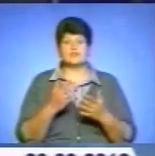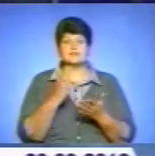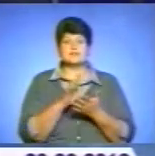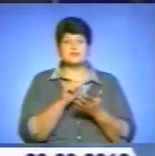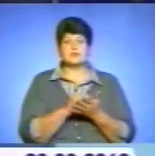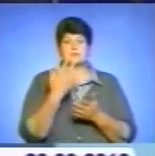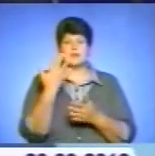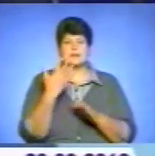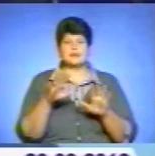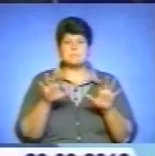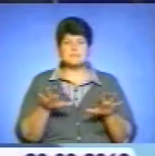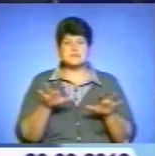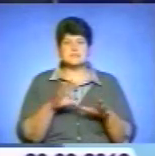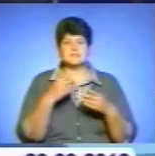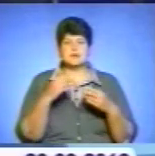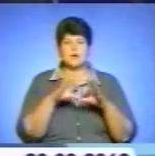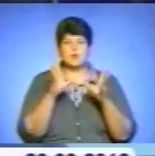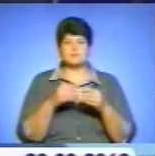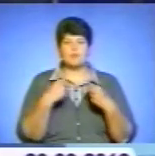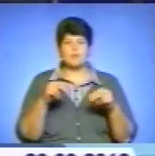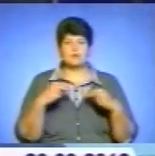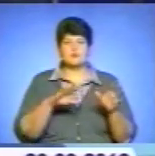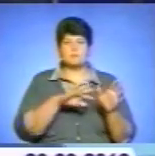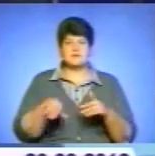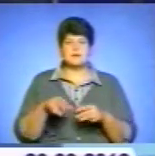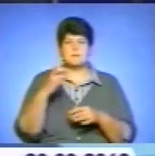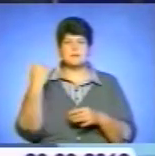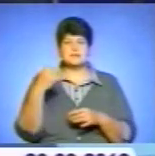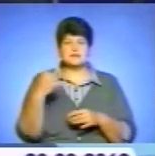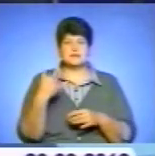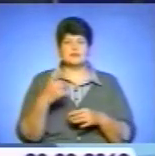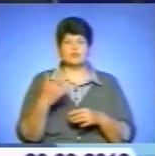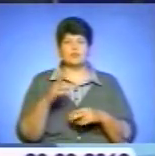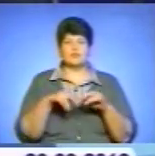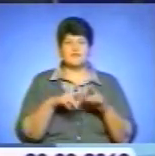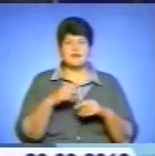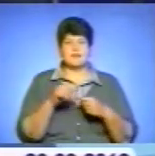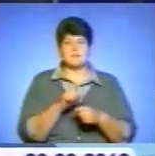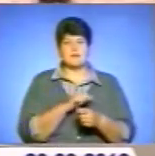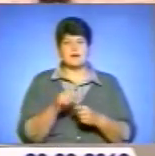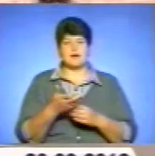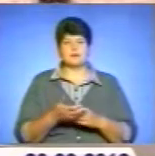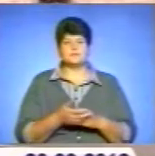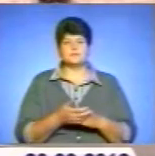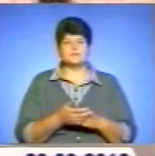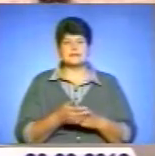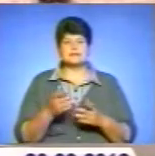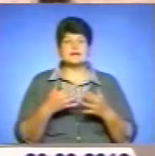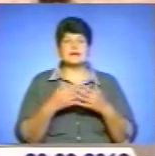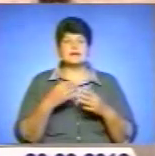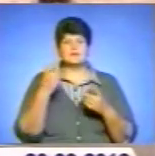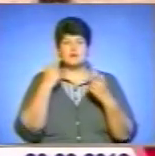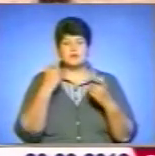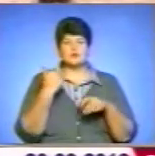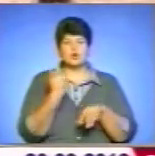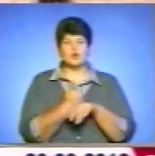'яте місце за опцієм продажу після бензину, диспалива, автомобілів та будівельних матеріалів. За інформацією Головного